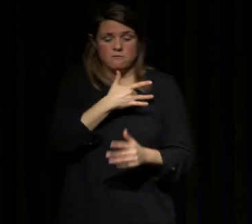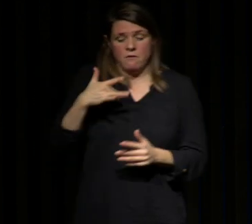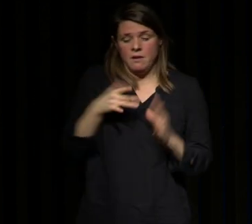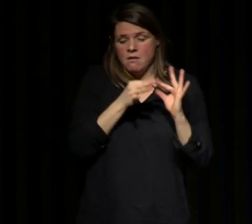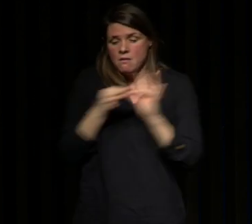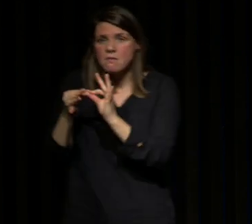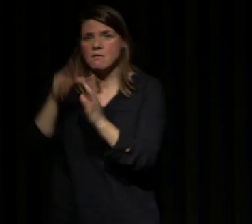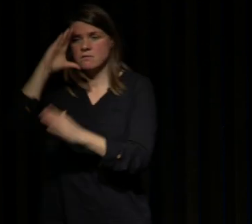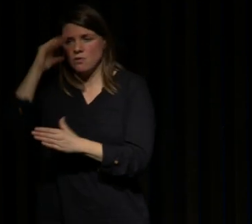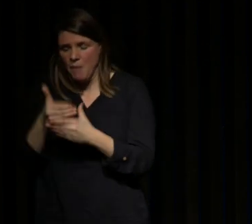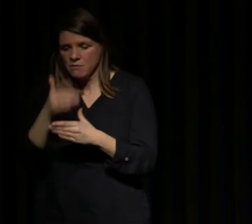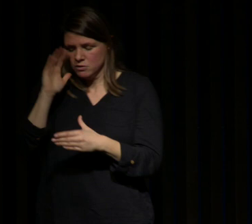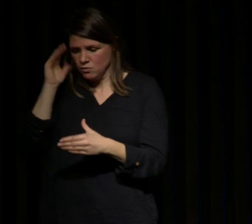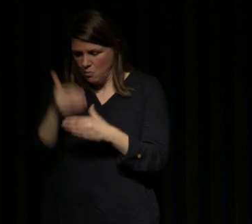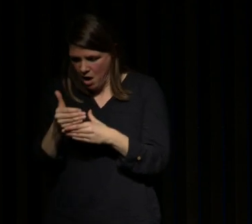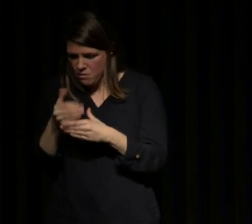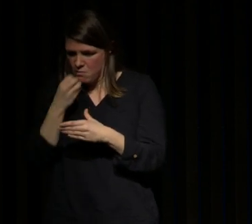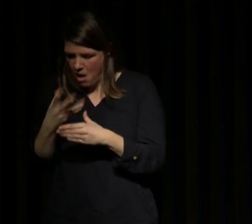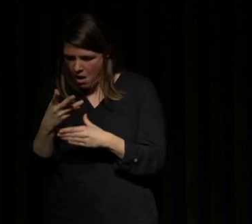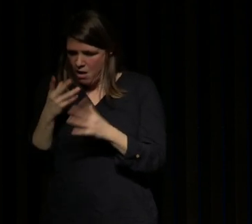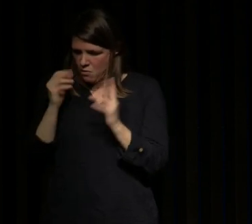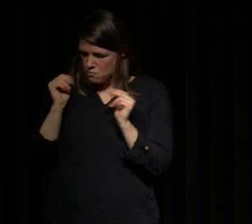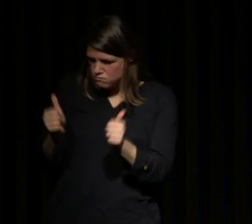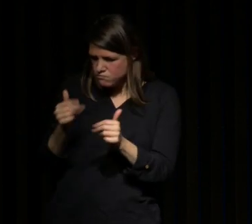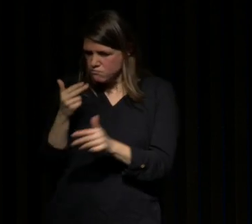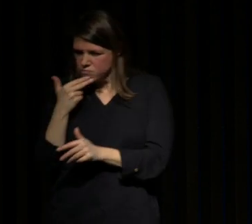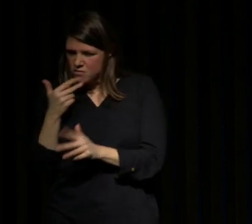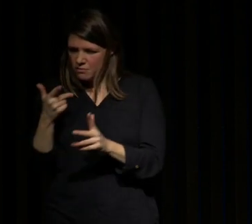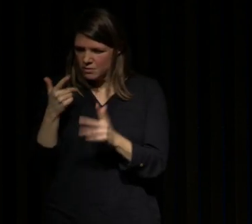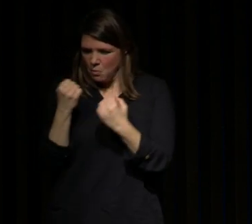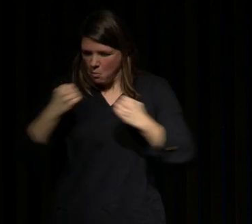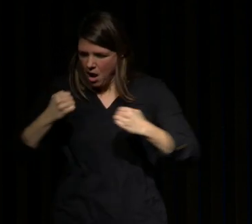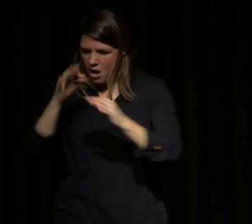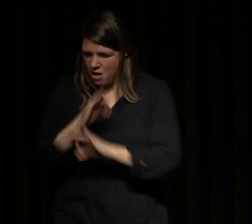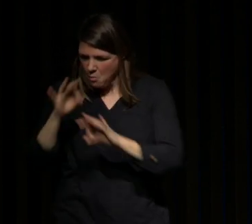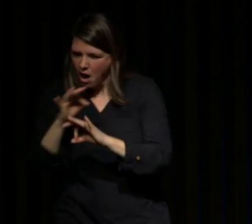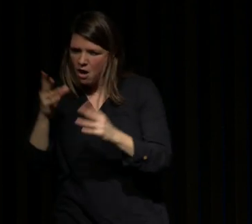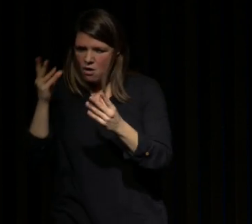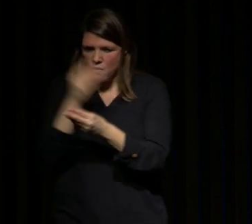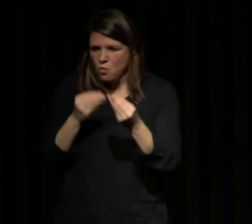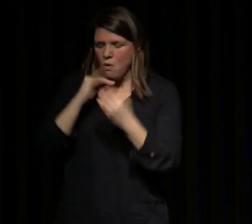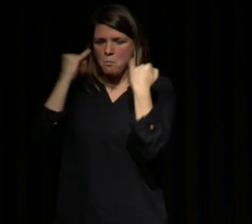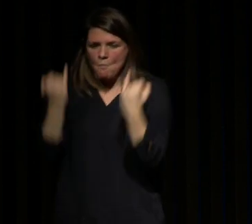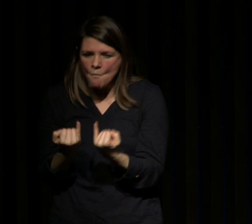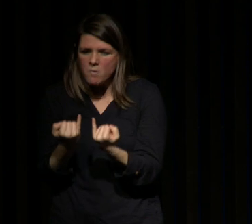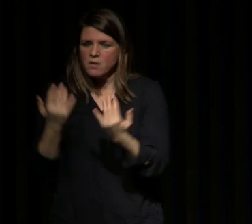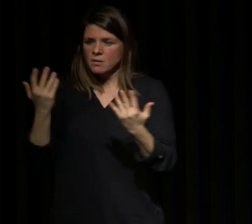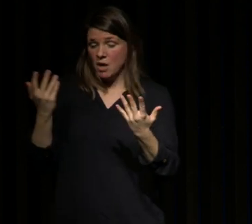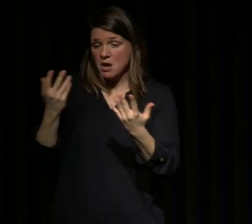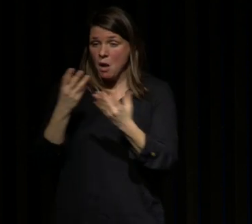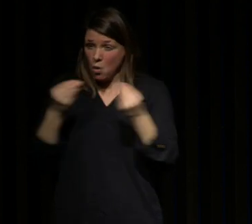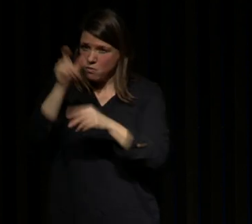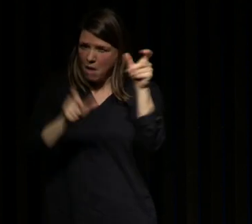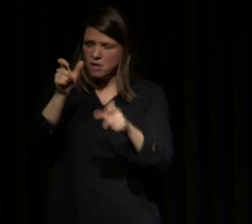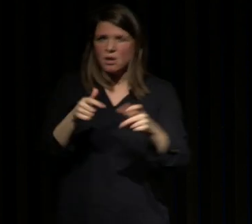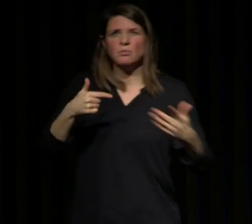c'est pas que je dors bien je suis éveillé c'est aussi je dors bien et je suis pas sur change pondérale ou j'arrive à perdre du poids alors qu'il y a beaucoup de gens